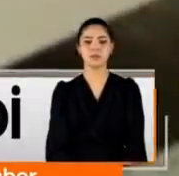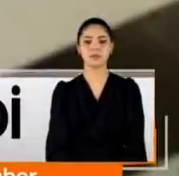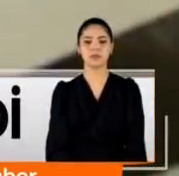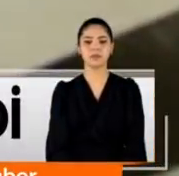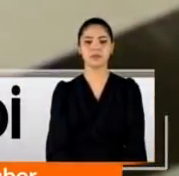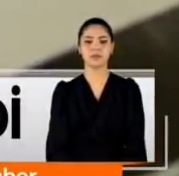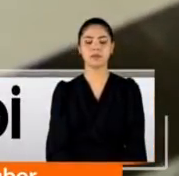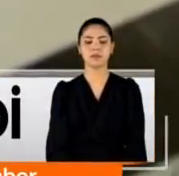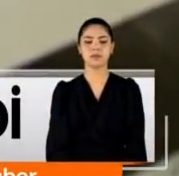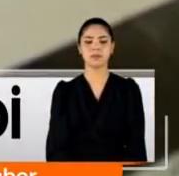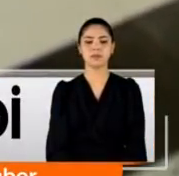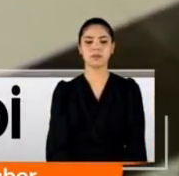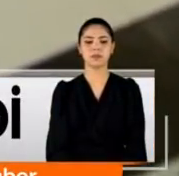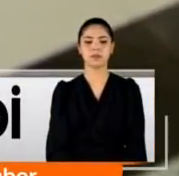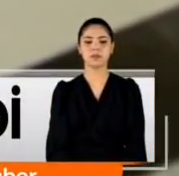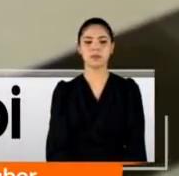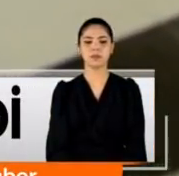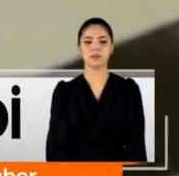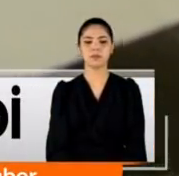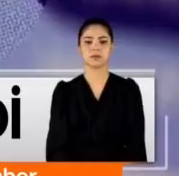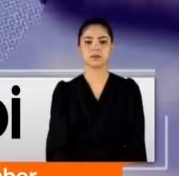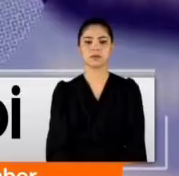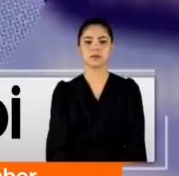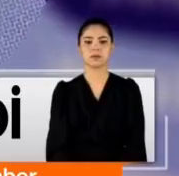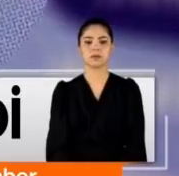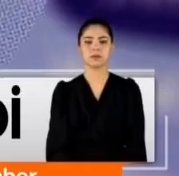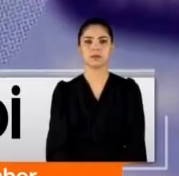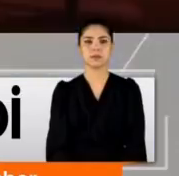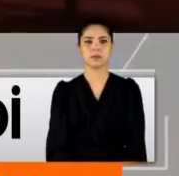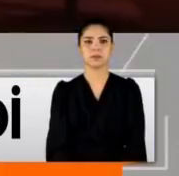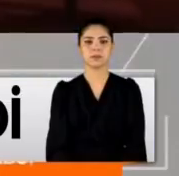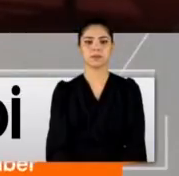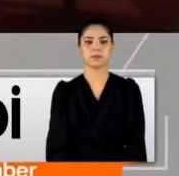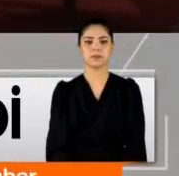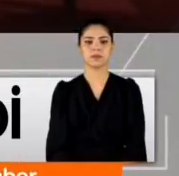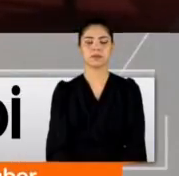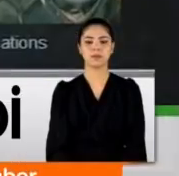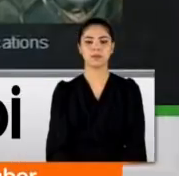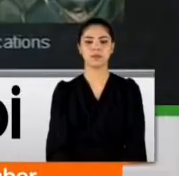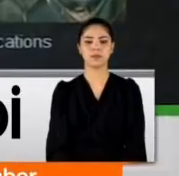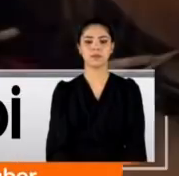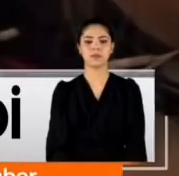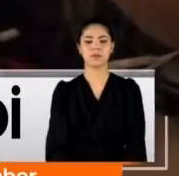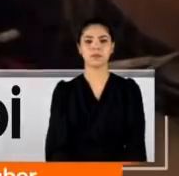WhatsApp'ı kullanmıyorum. WhatsApp şu anda kapalı. Telegram'ı kullanıyoruz.